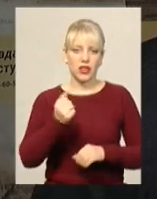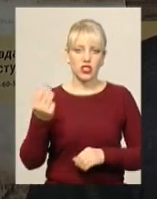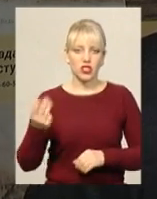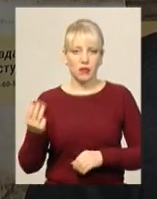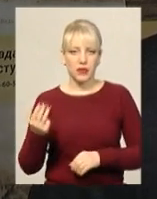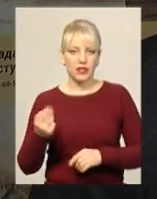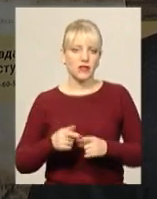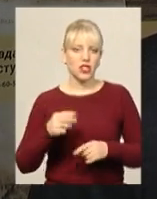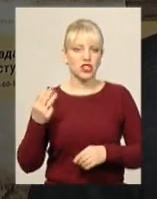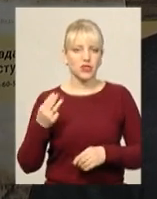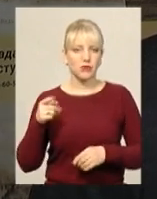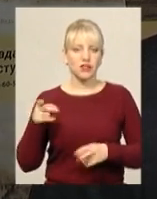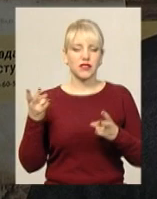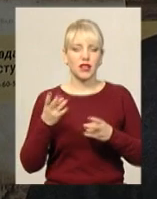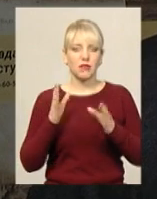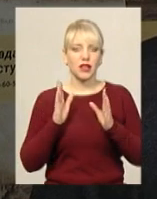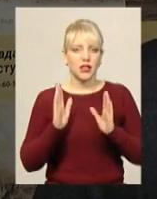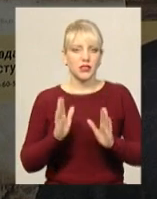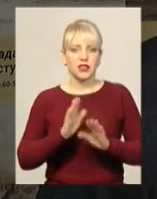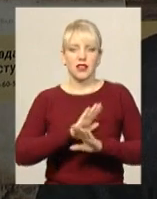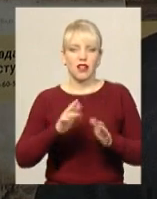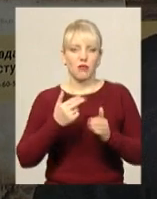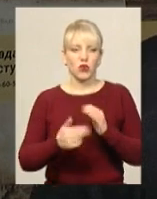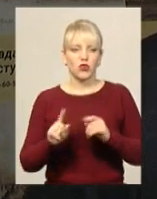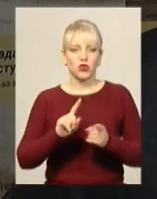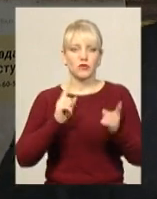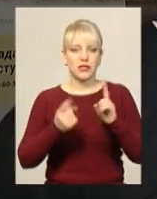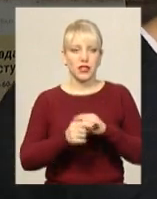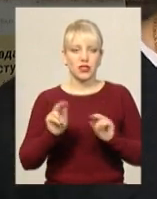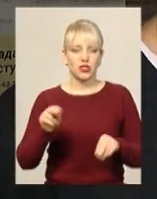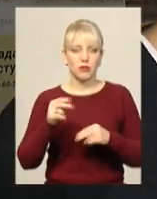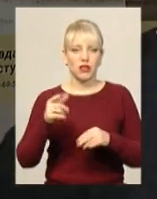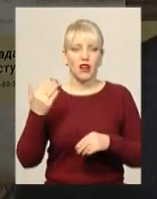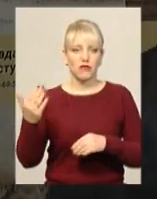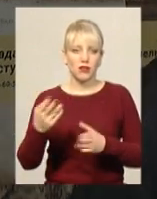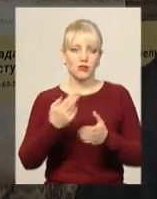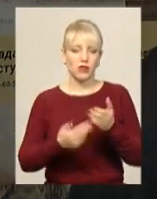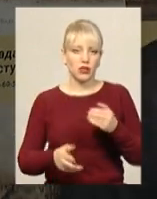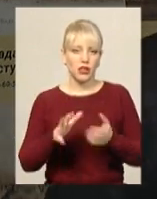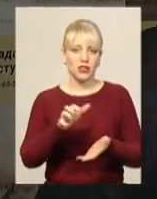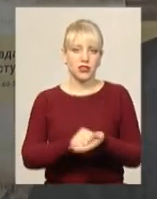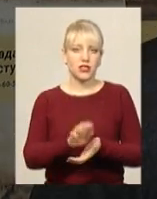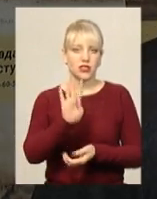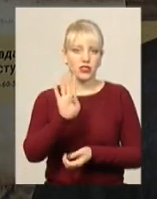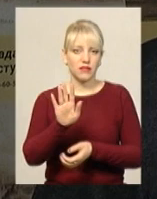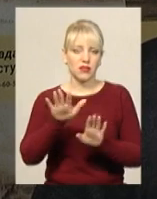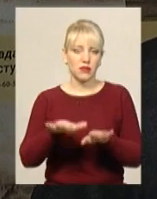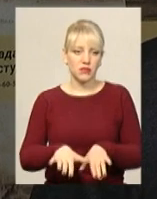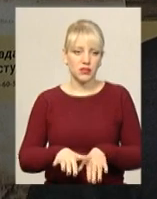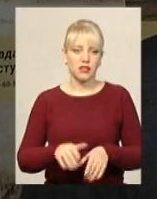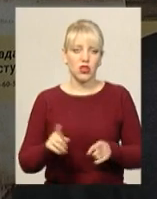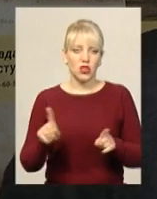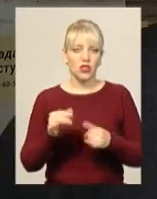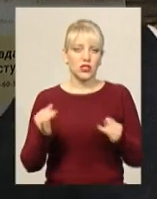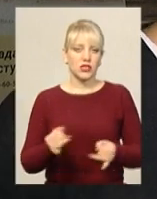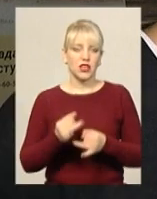Шепітівки треба було тільки не програти, щоб стати чемпіоном. А вони програли і зайняли четверте місце. чемпіонат пройшов дуже